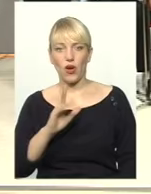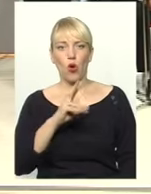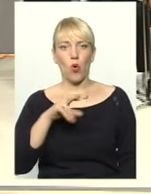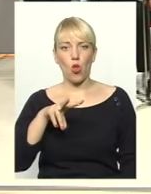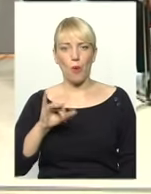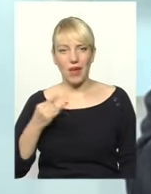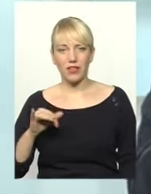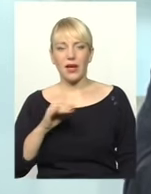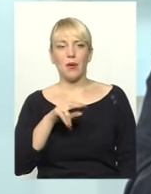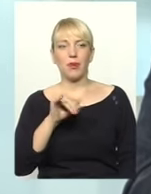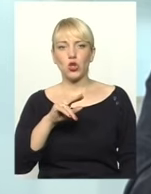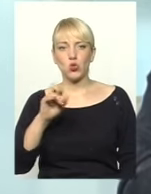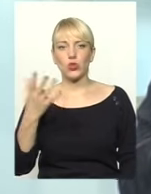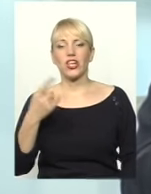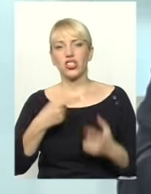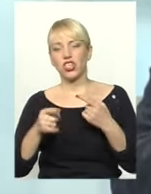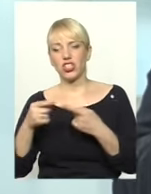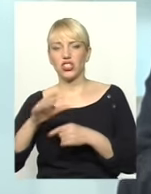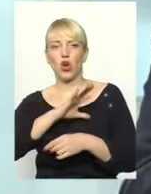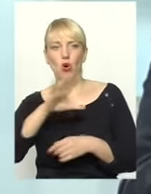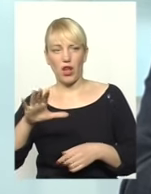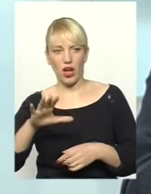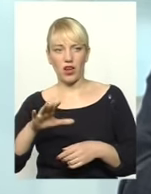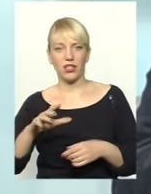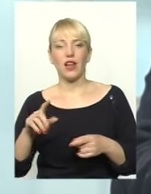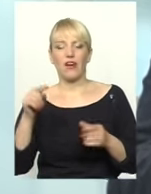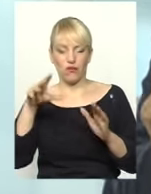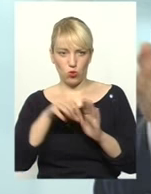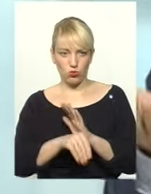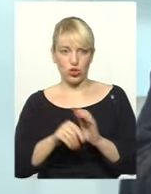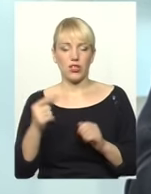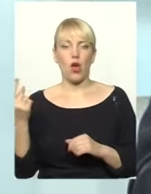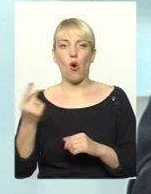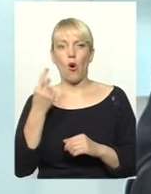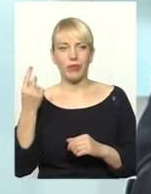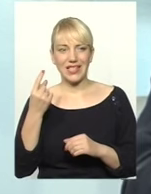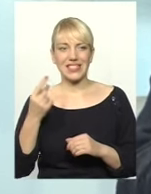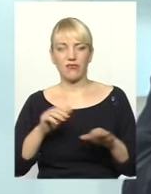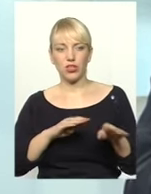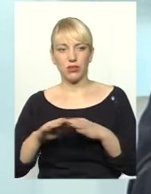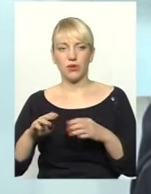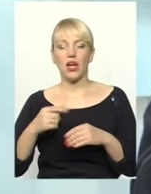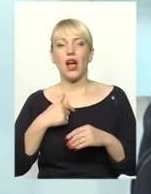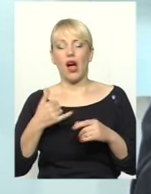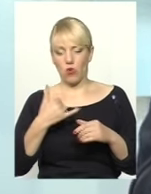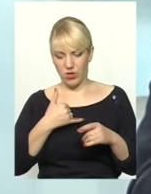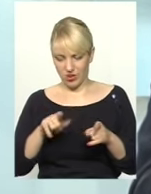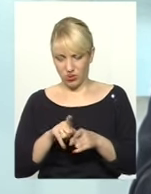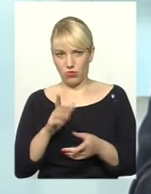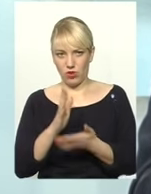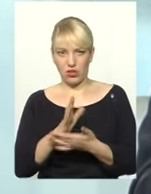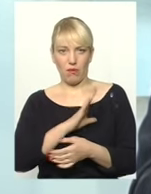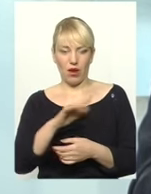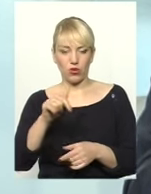Пінчук, чи інші олігархи, в тому числі обласного рівня, в нас, ми ж не говоримо тільки загальнодержавний, а в нас такі ж самі обласні